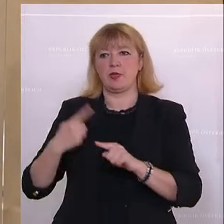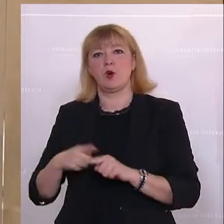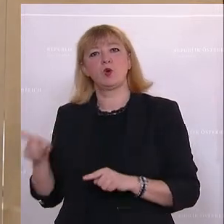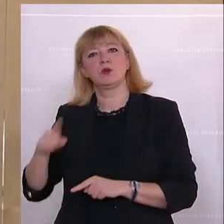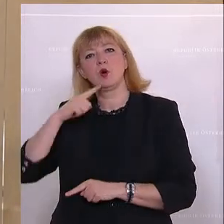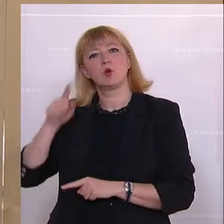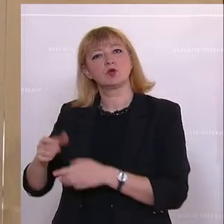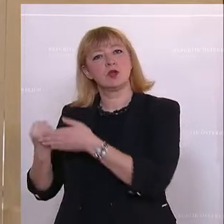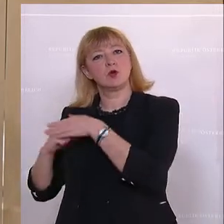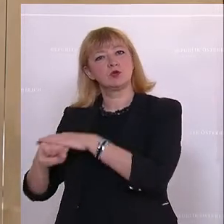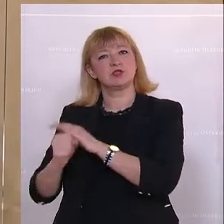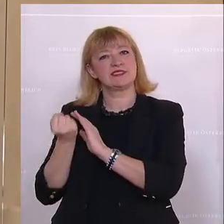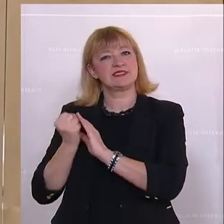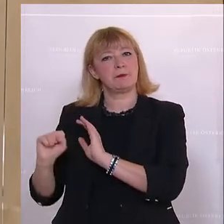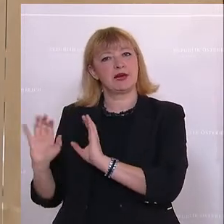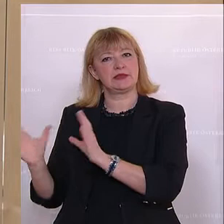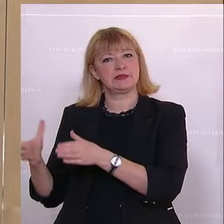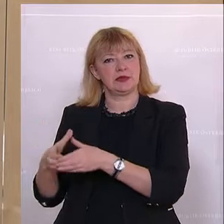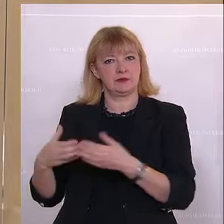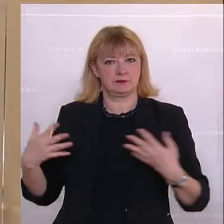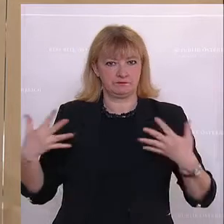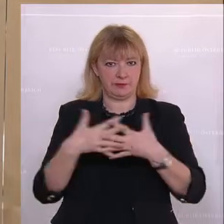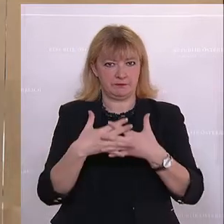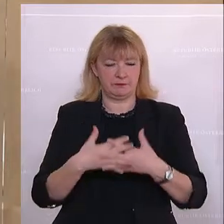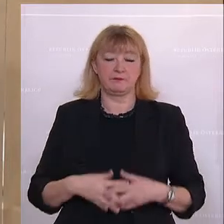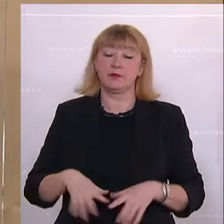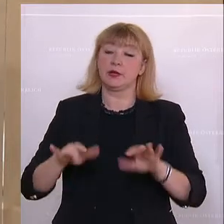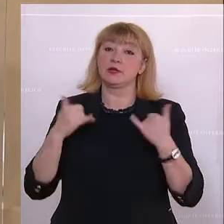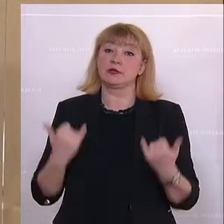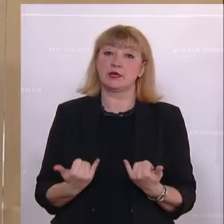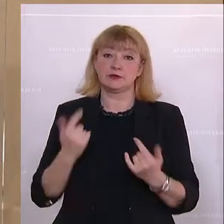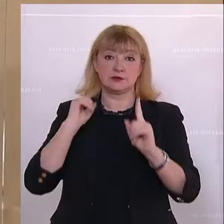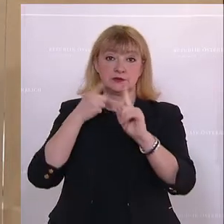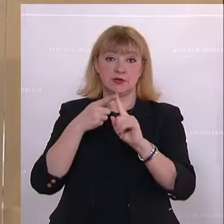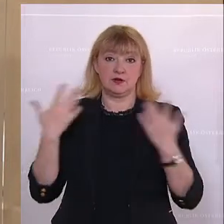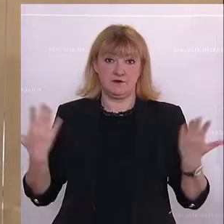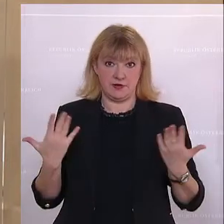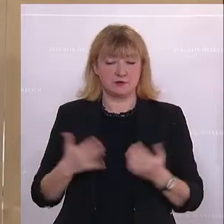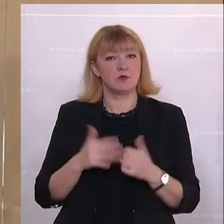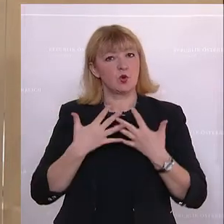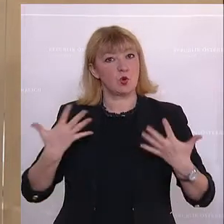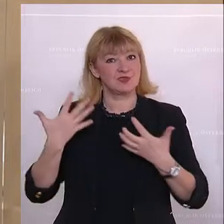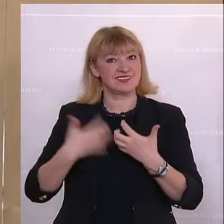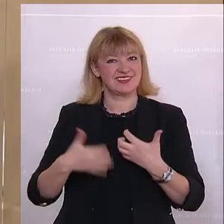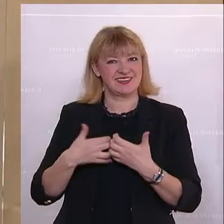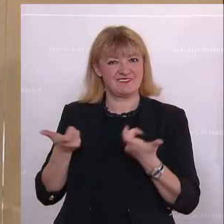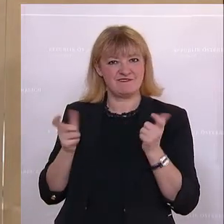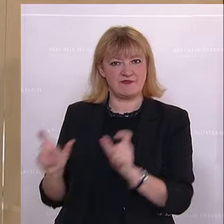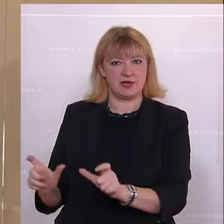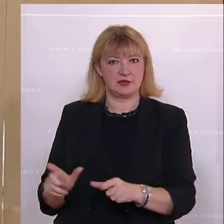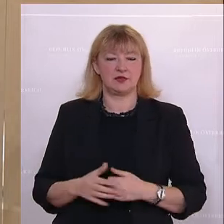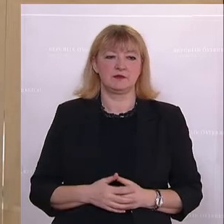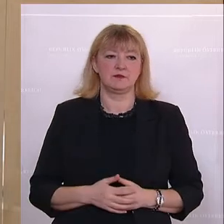Russland unterstützten Separatisten. Jetzt geht es aber darum, einen großen Krieg zu verhindern,